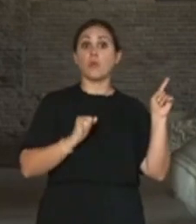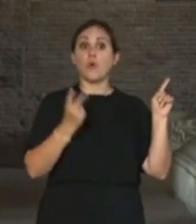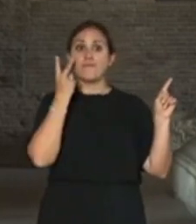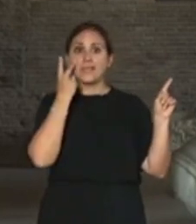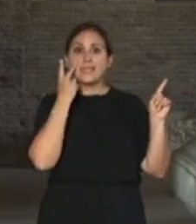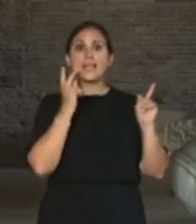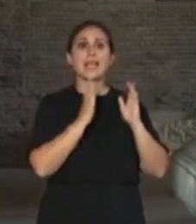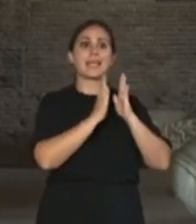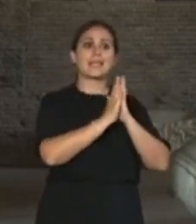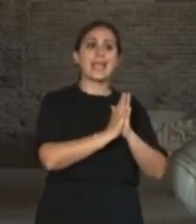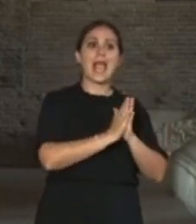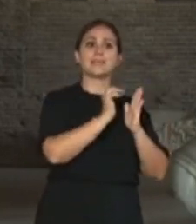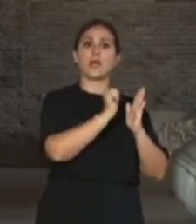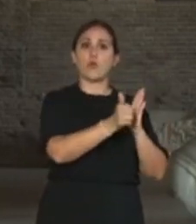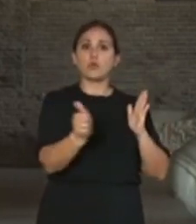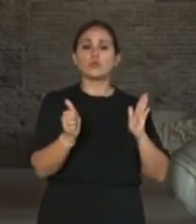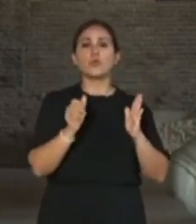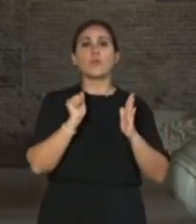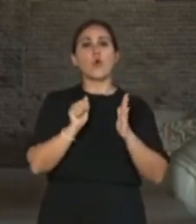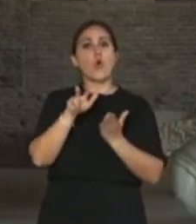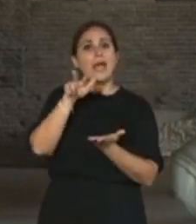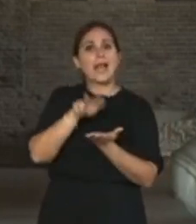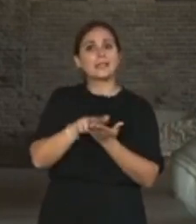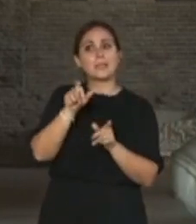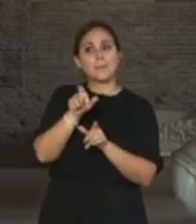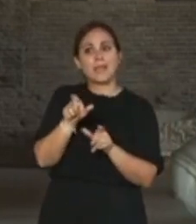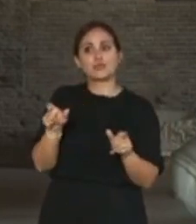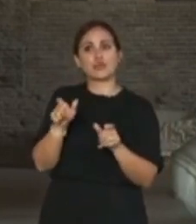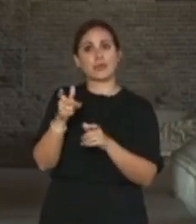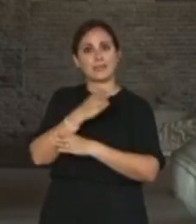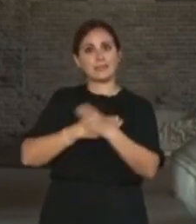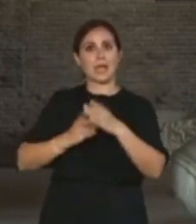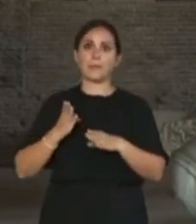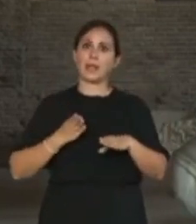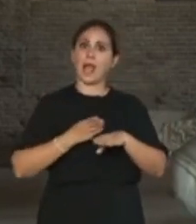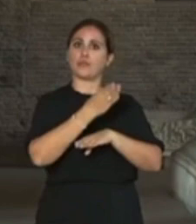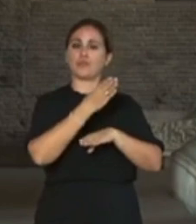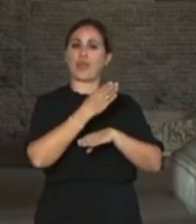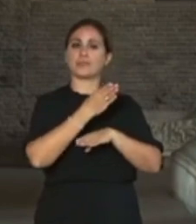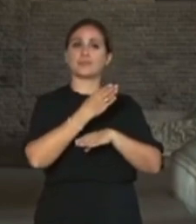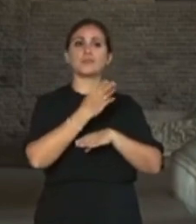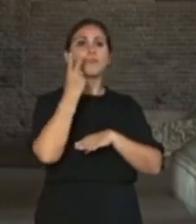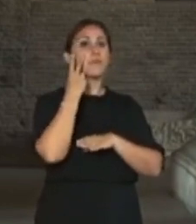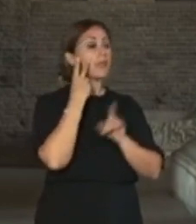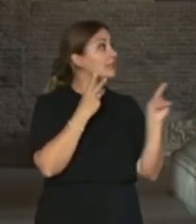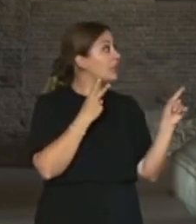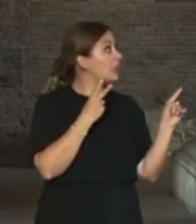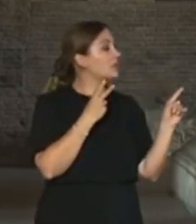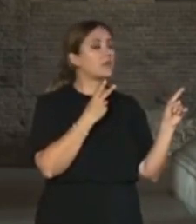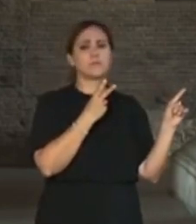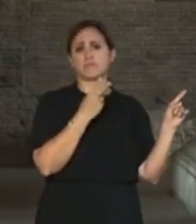garantire l'accesso alle persone disabili come vedete non ci vuole molto.